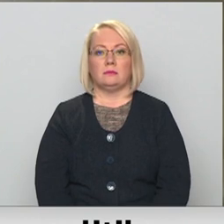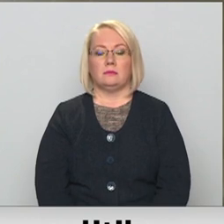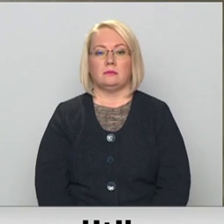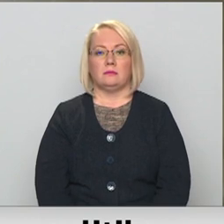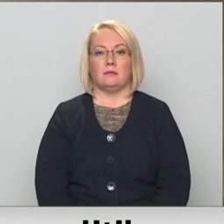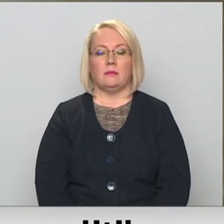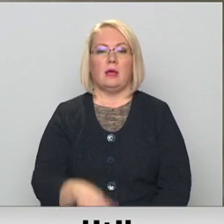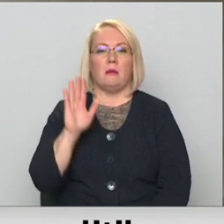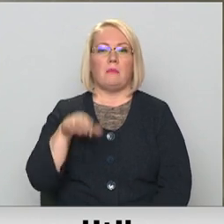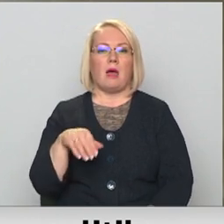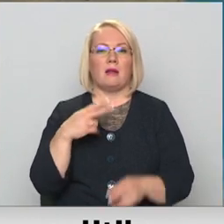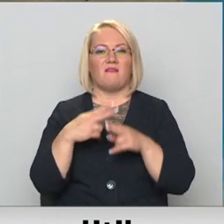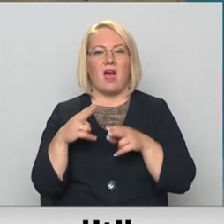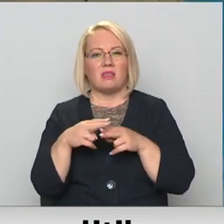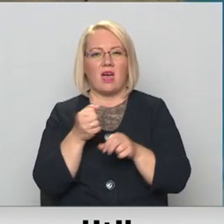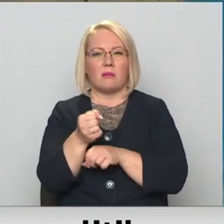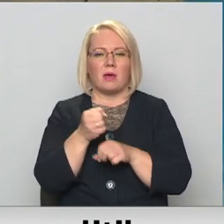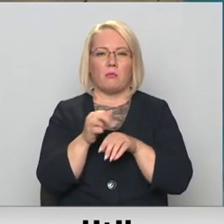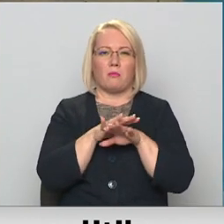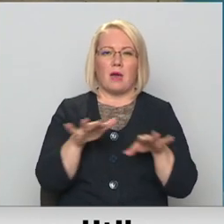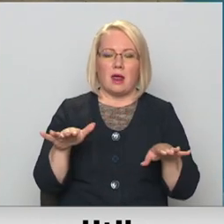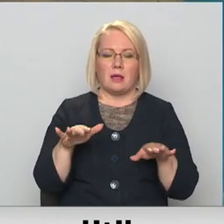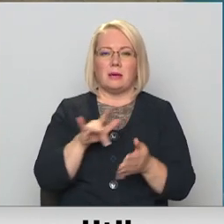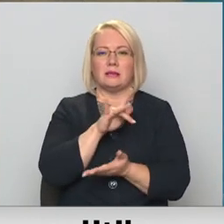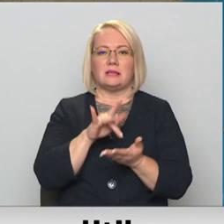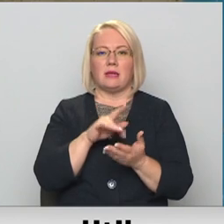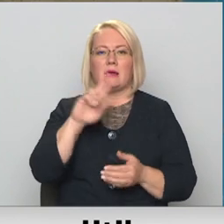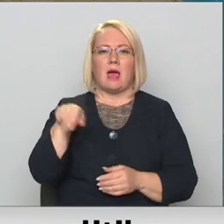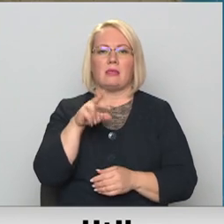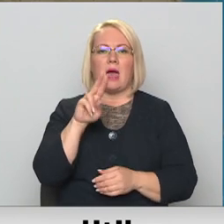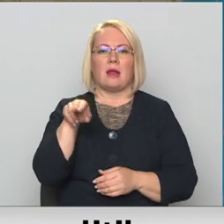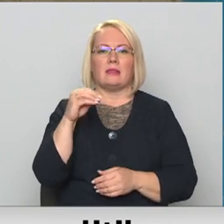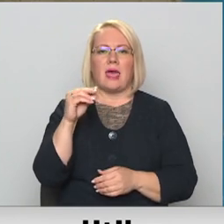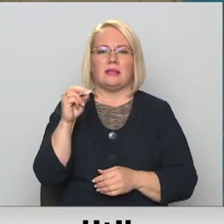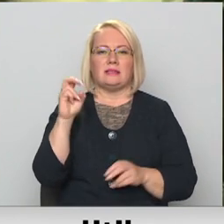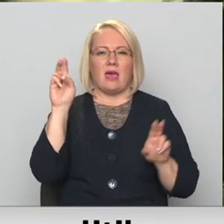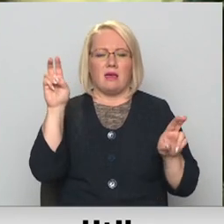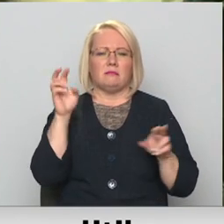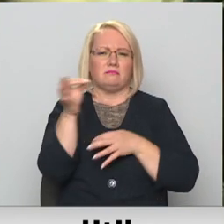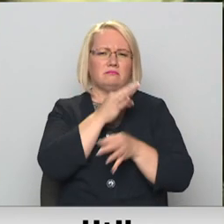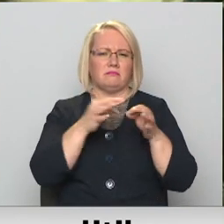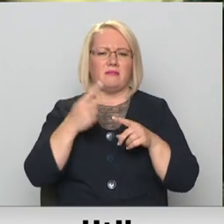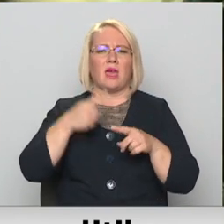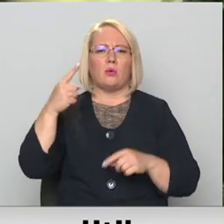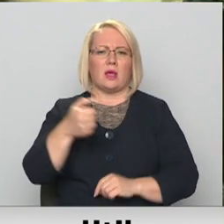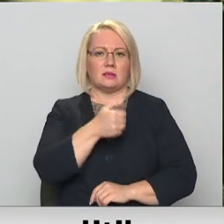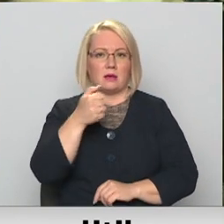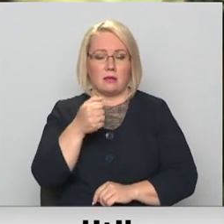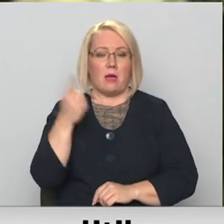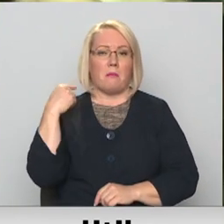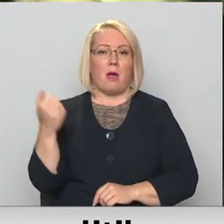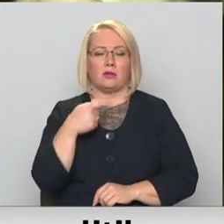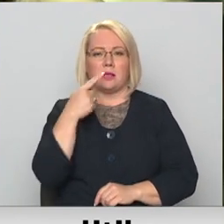Par vardarbību pret bērniem centrā Dardedze diskutē reizi gadā. Lai gan jau pērni tika norādīts Latvijā